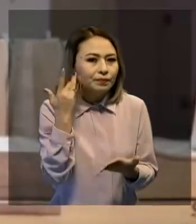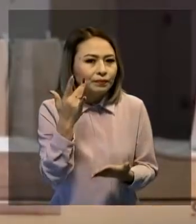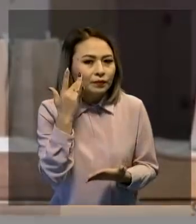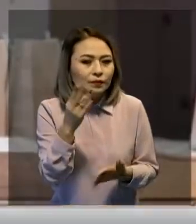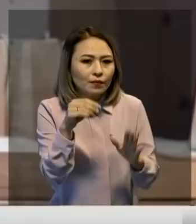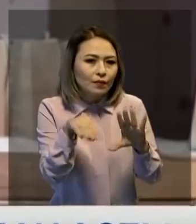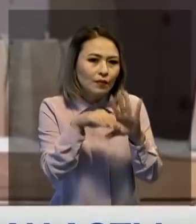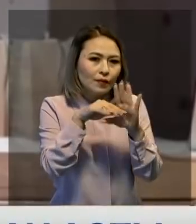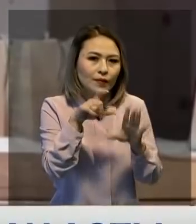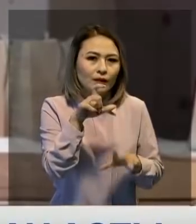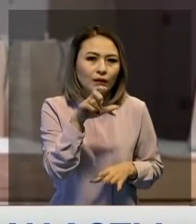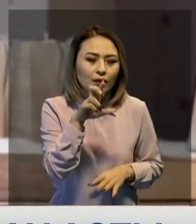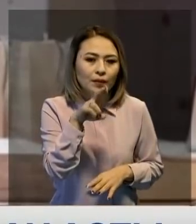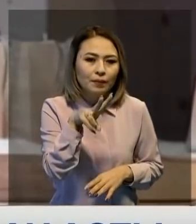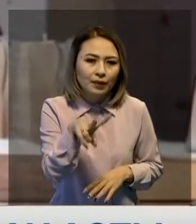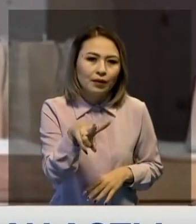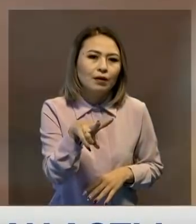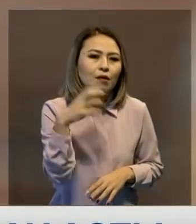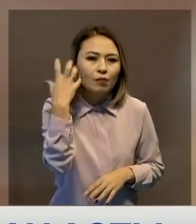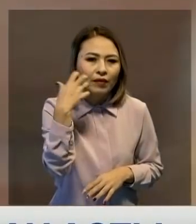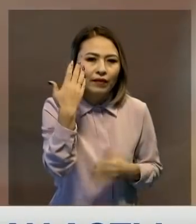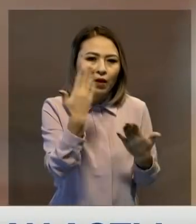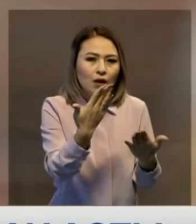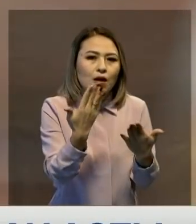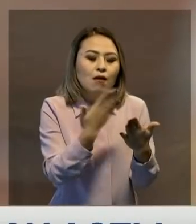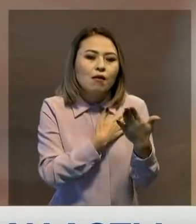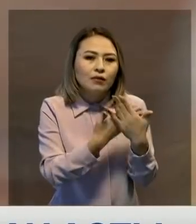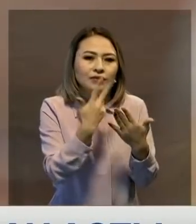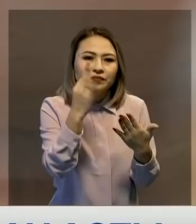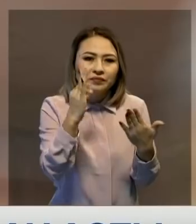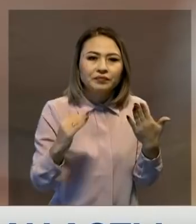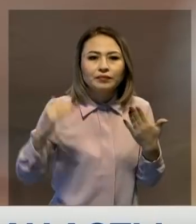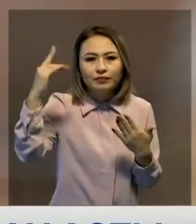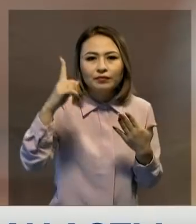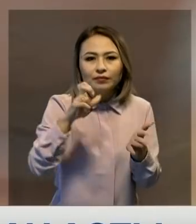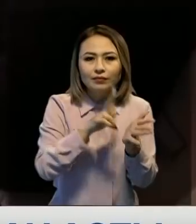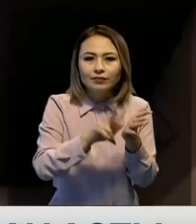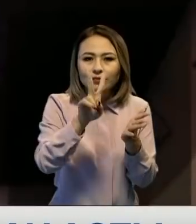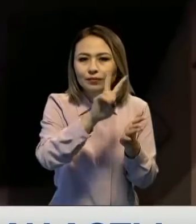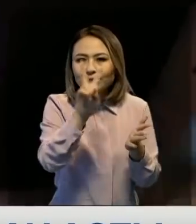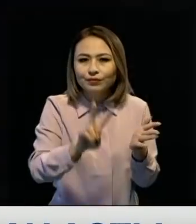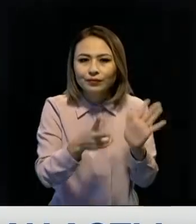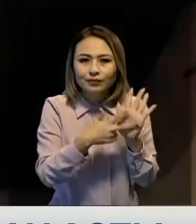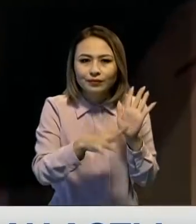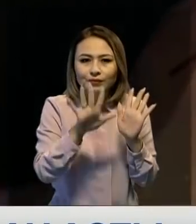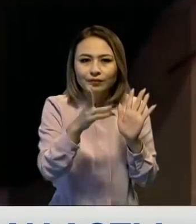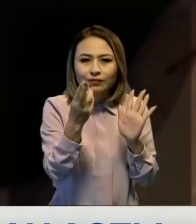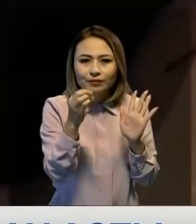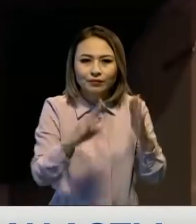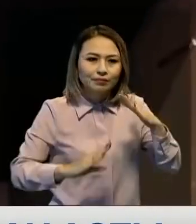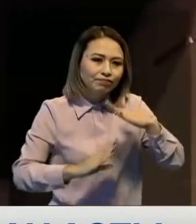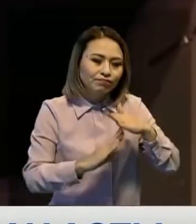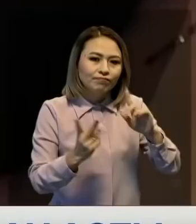Оған кеше Нью-Йорк қорбержасында Apple акциясының қоны 3%-ке өсіп, 182 доллар 85 центке жет